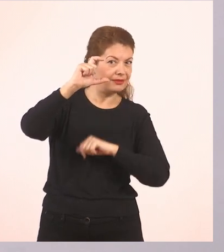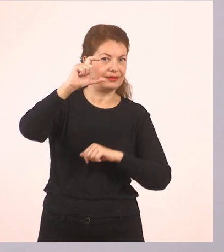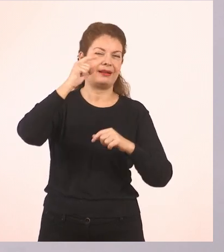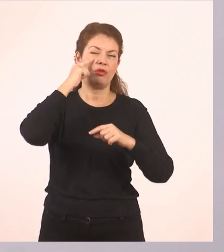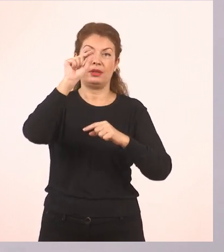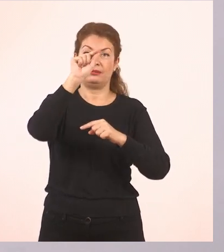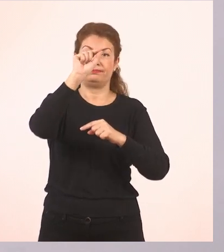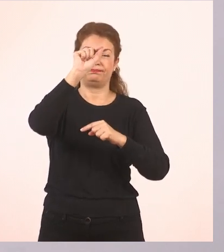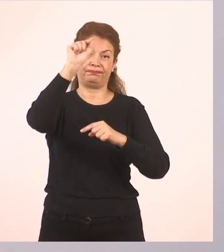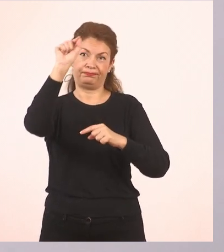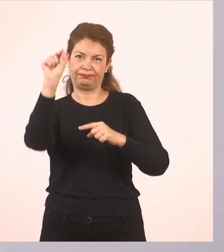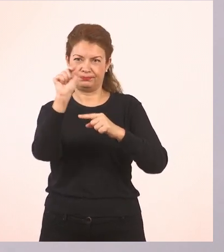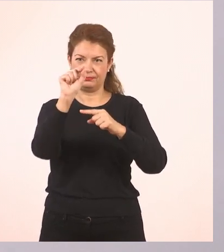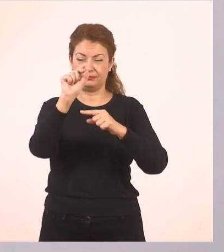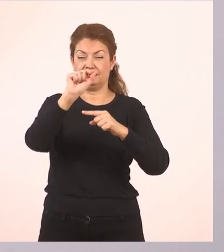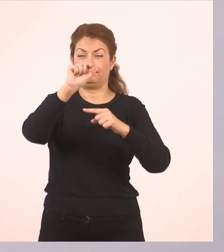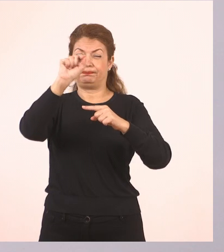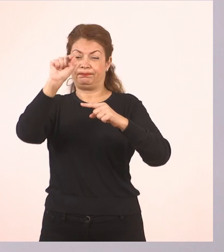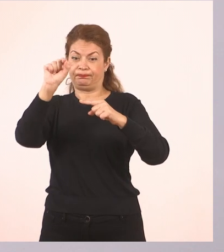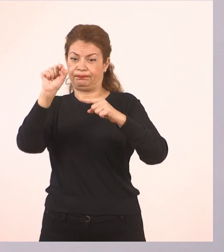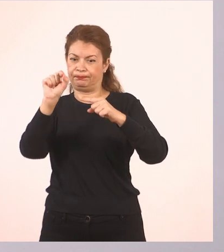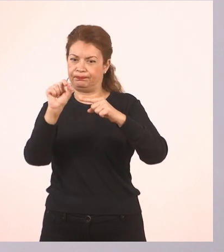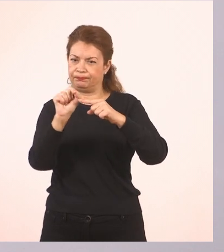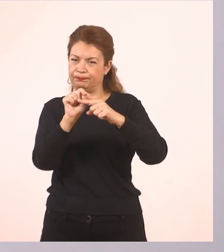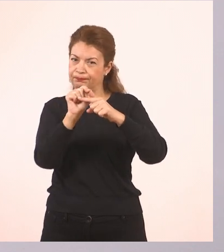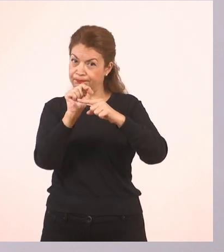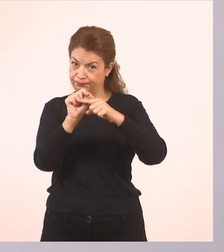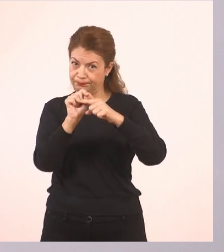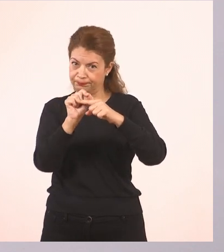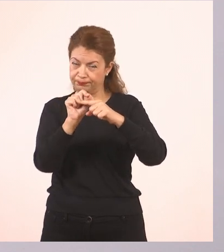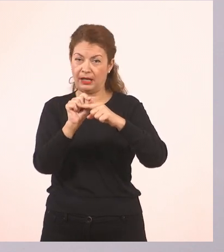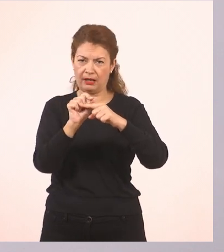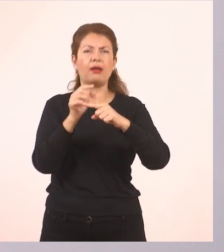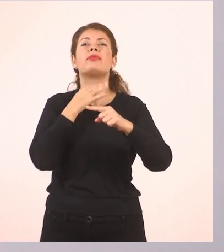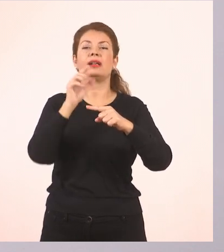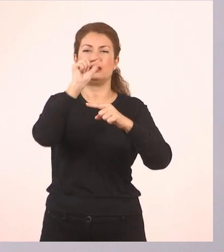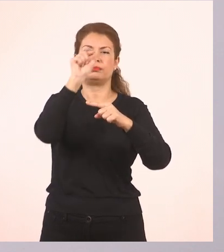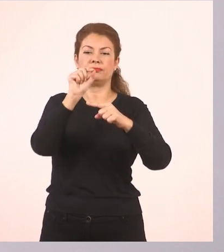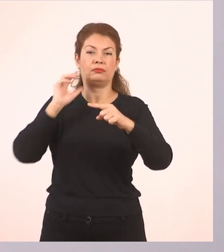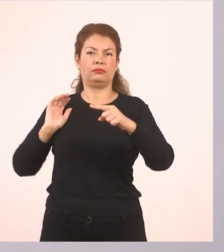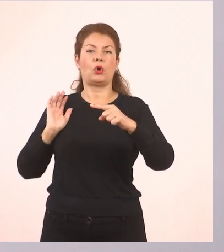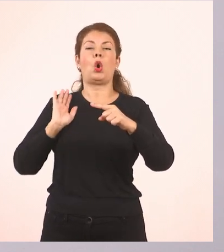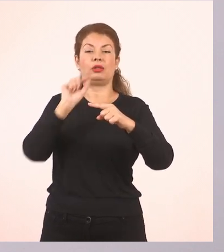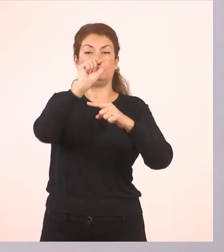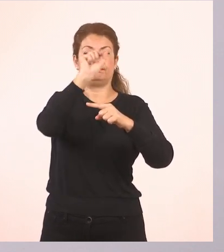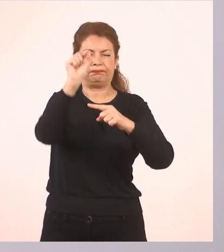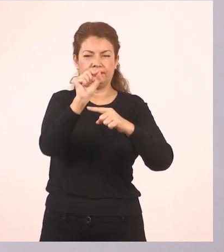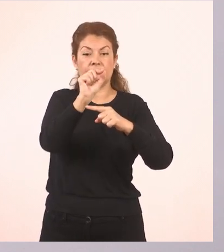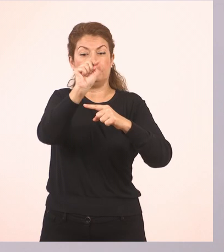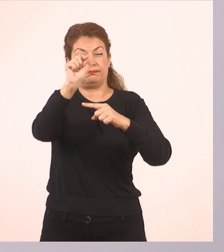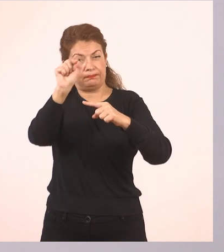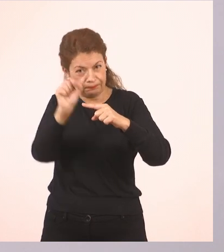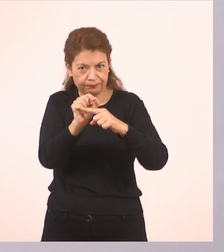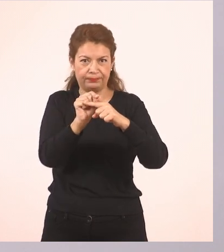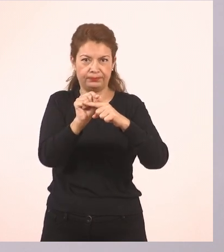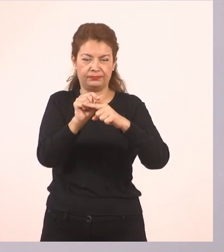Μισό, χωρίς να σηκώσω το μαρκαδόρο από τον πίνακα, φτιάχνω άλλο μισό και τελείωσα. Και